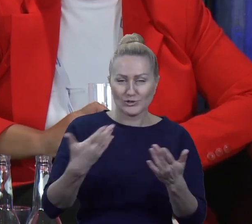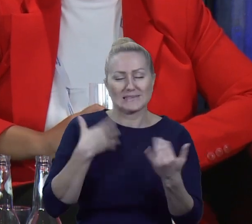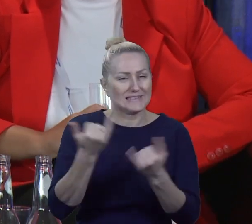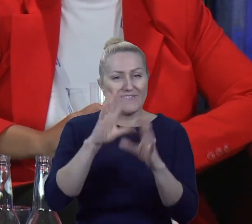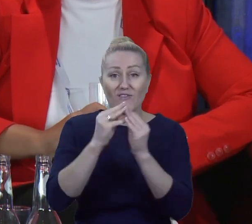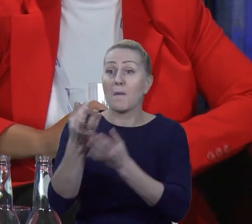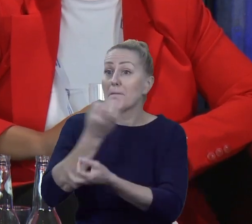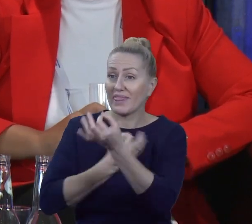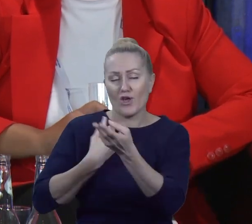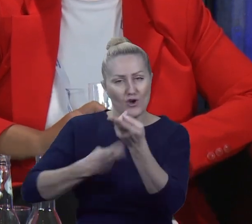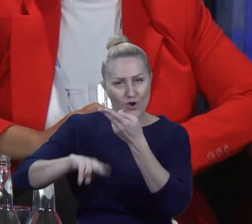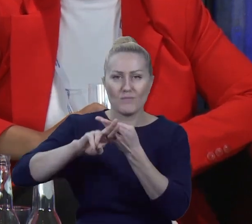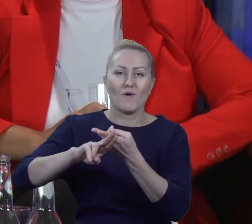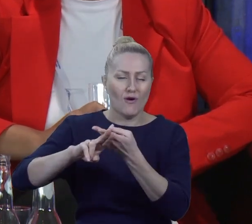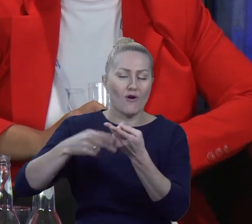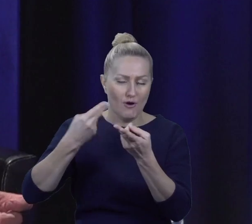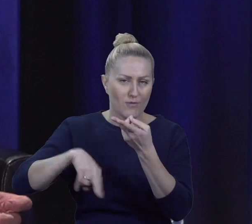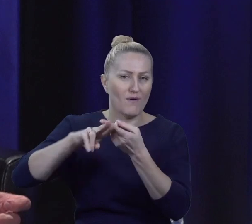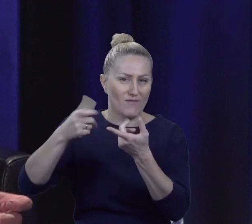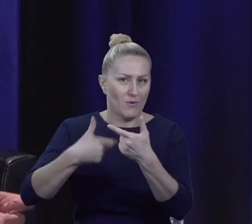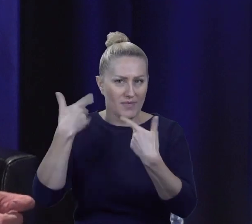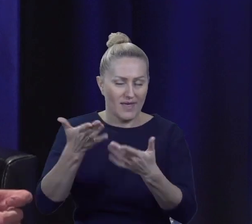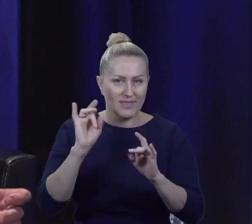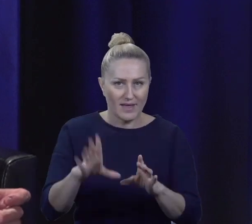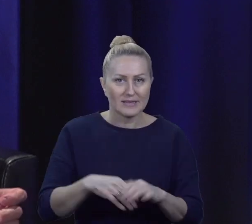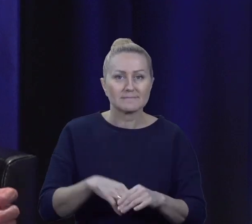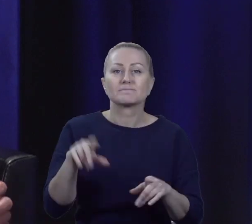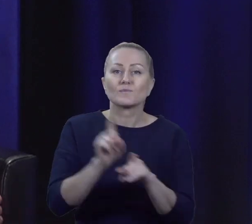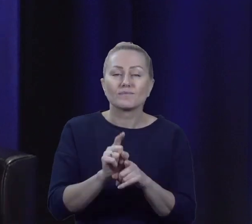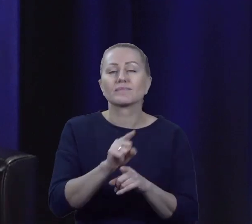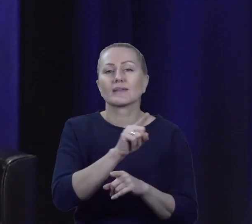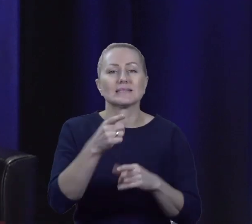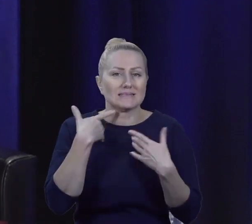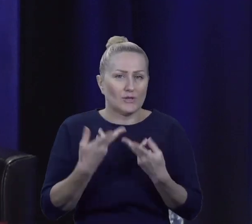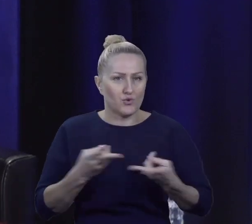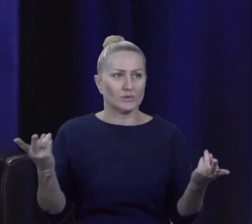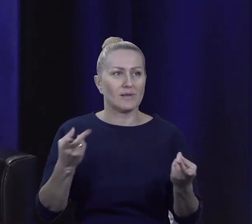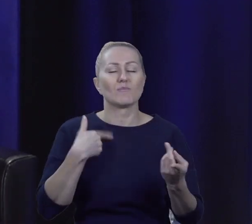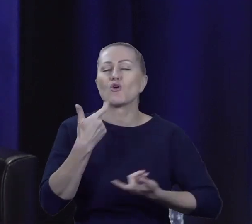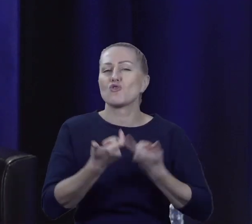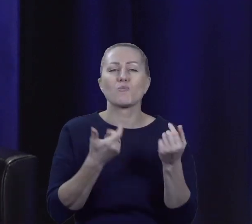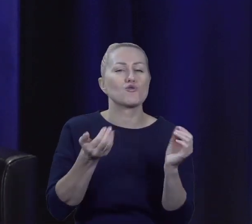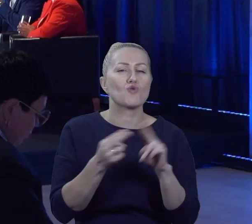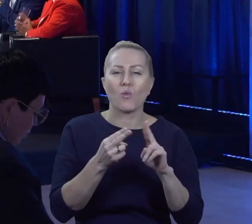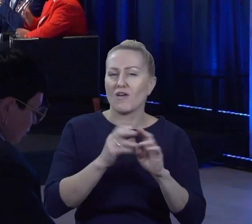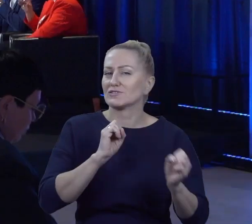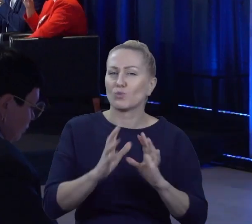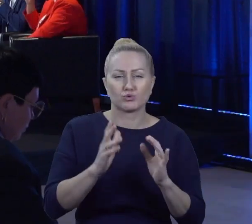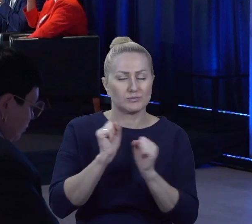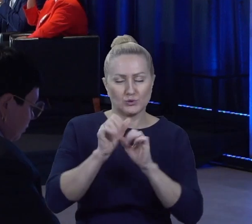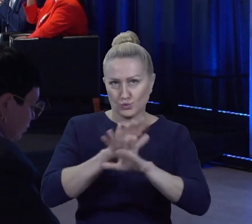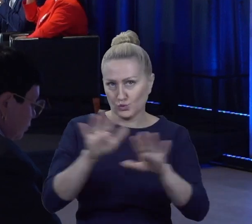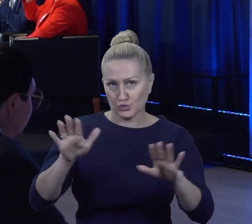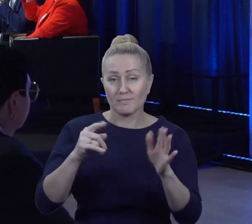odpowiedzieć. Także też takie spotkania są, bo to, co mówiliśmy, chcemy być dostępni. Także tych form kontaktu jest naprawdę bardzo dużo. Co do